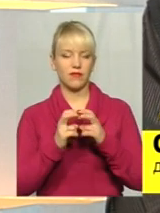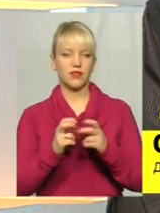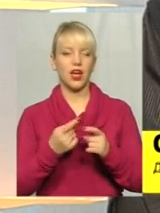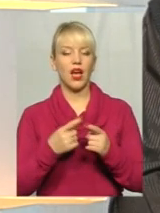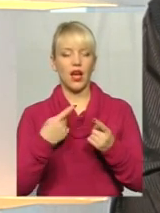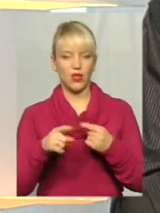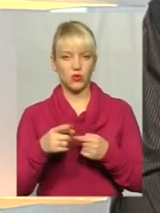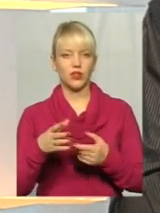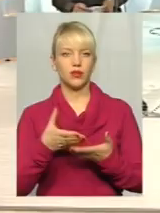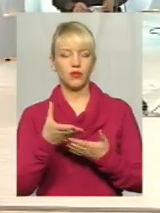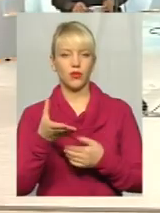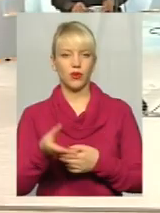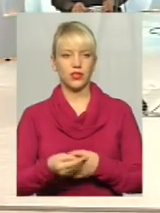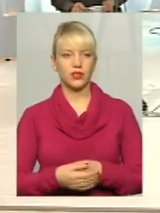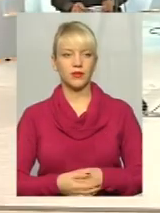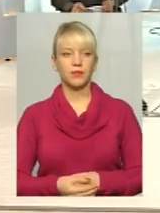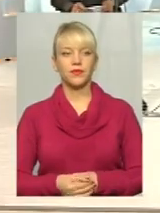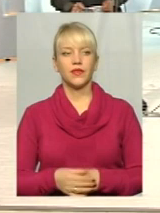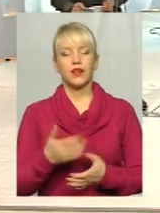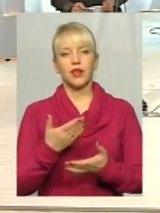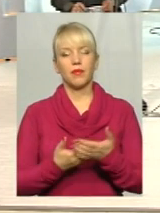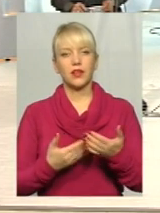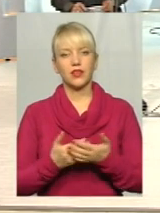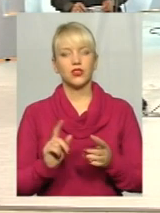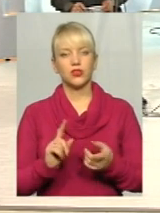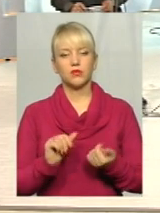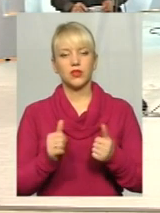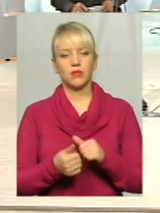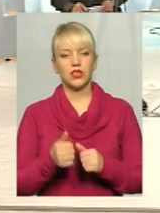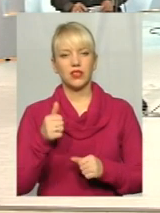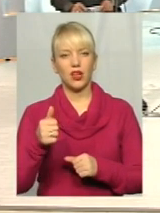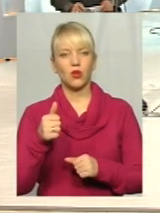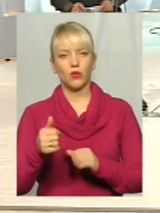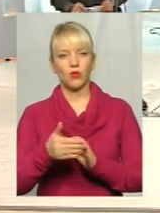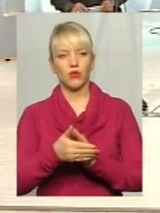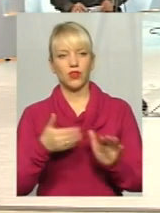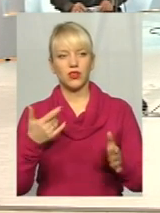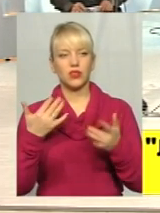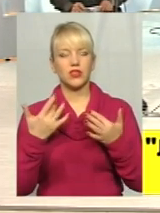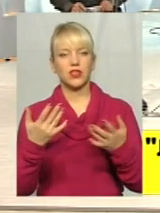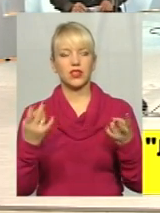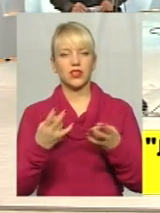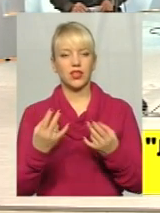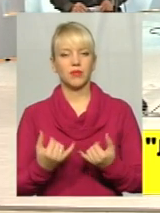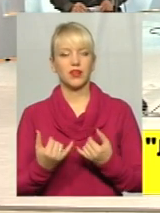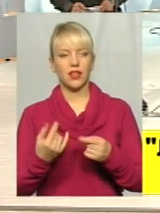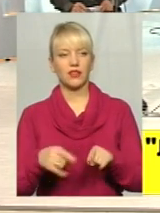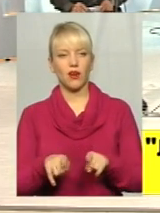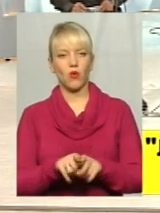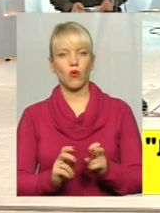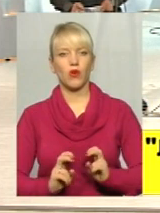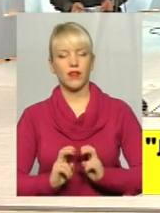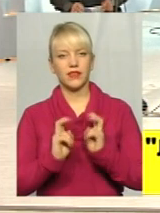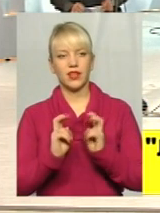Скажіть, будь ласка, ну до прикладу, щоб замінити кнопку виклику, скільки треба для такого ліфта? Для